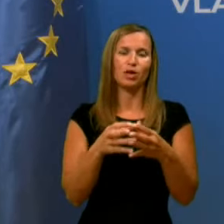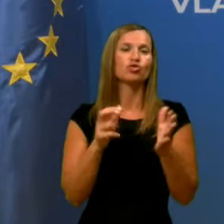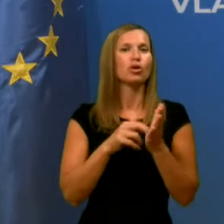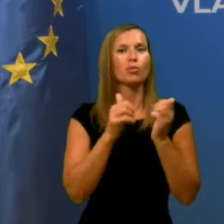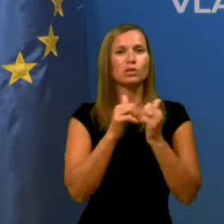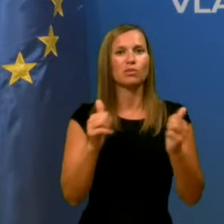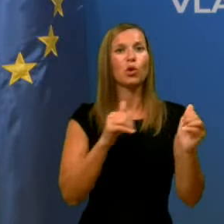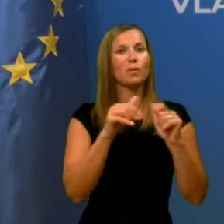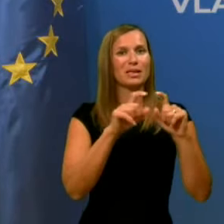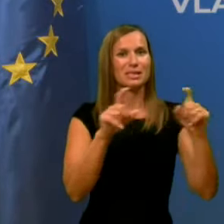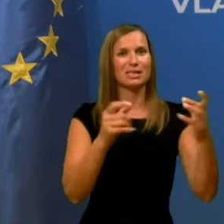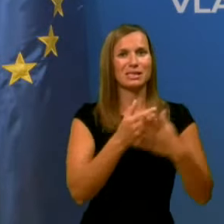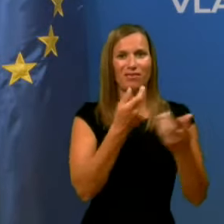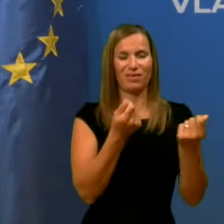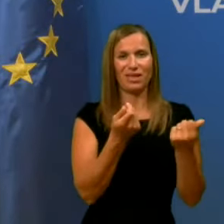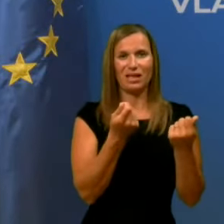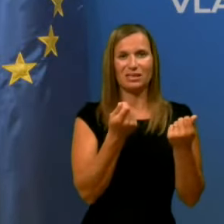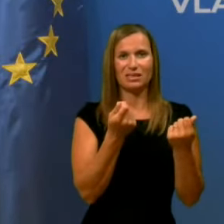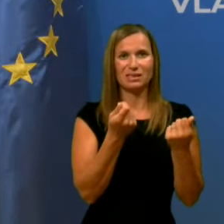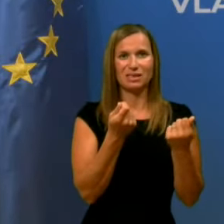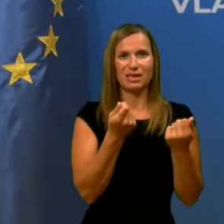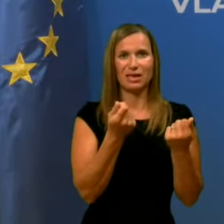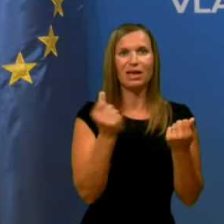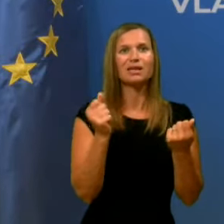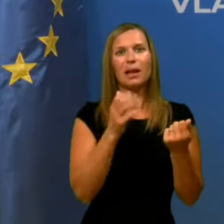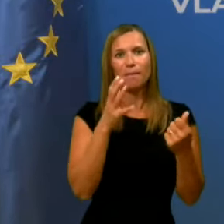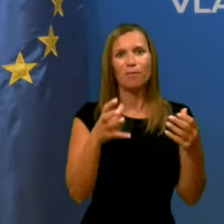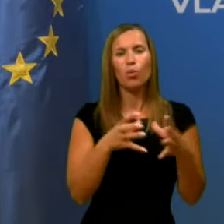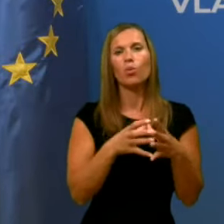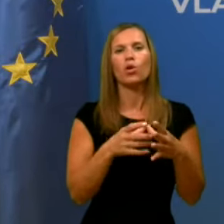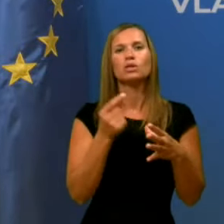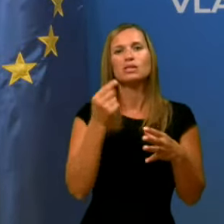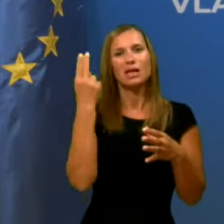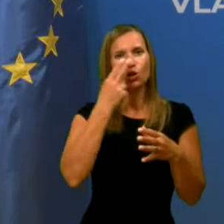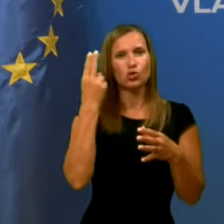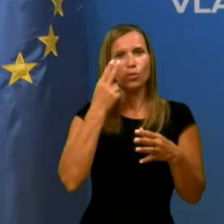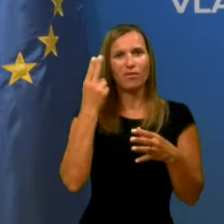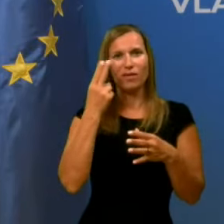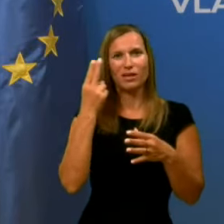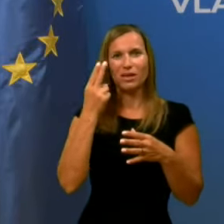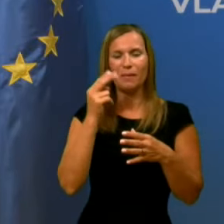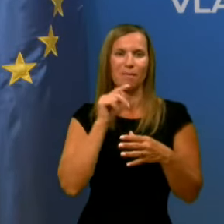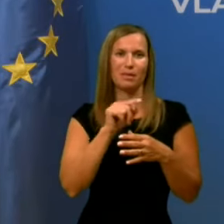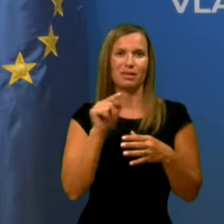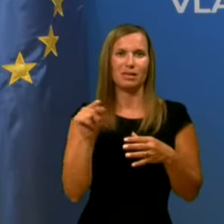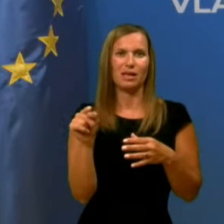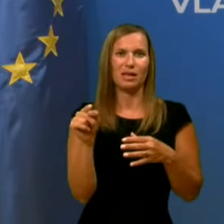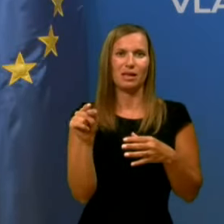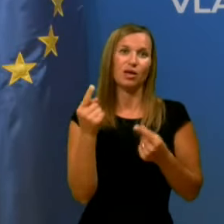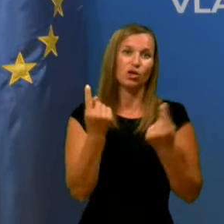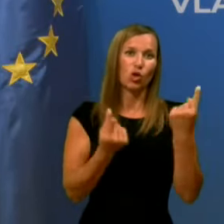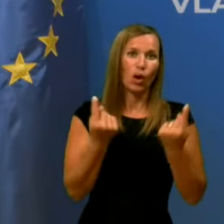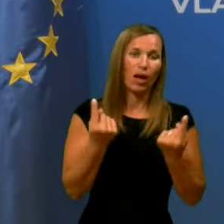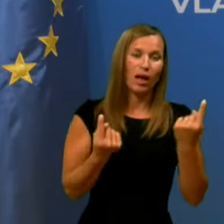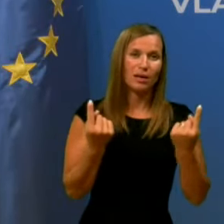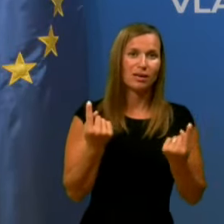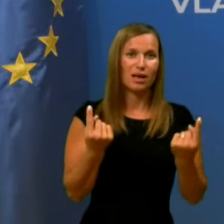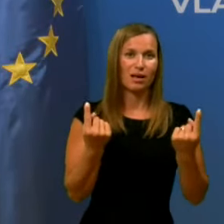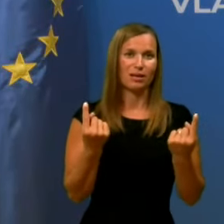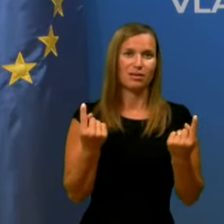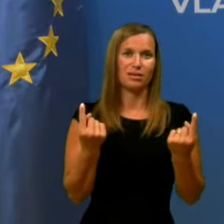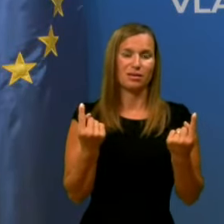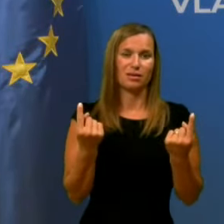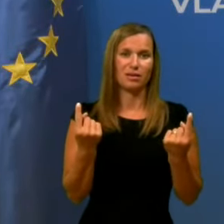ministrstva za finance seveda, da bomo z razumevanjem teh dogajanj v družbi,